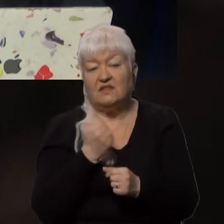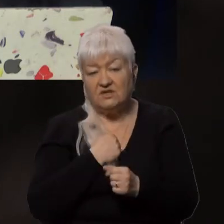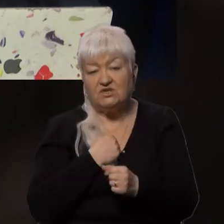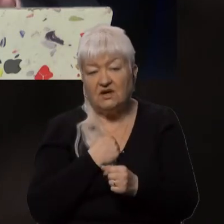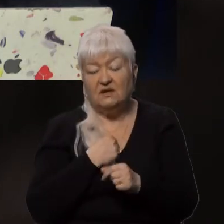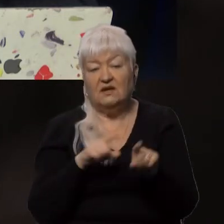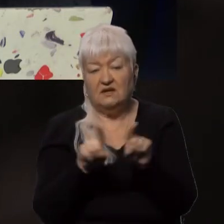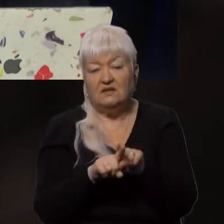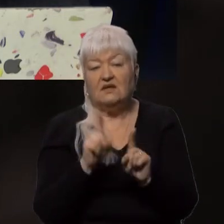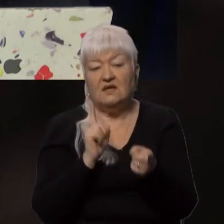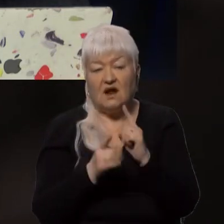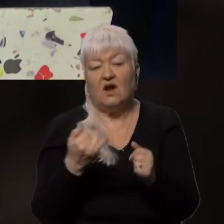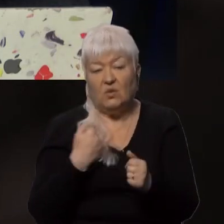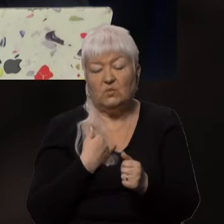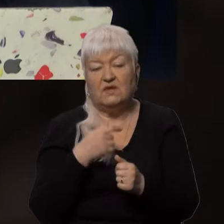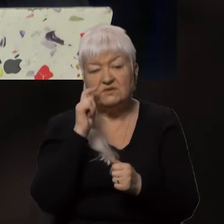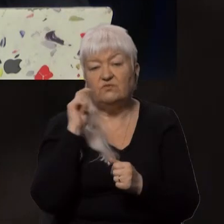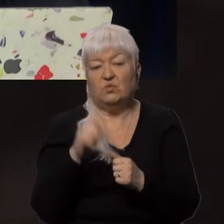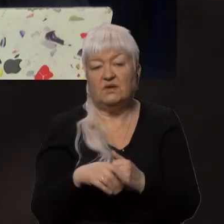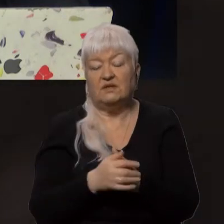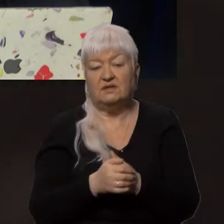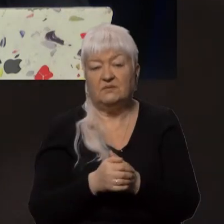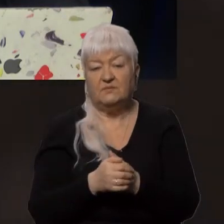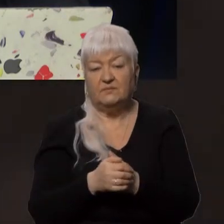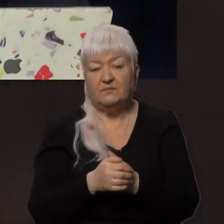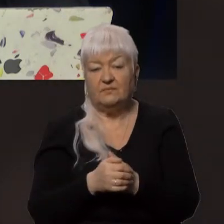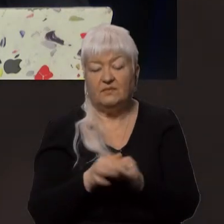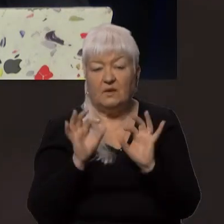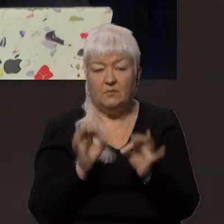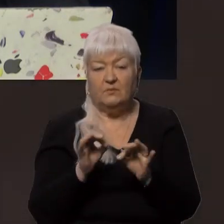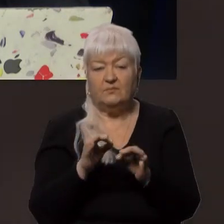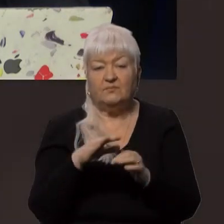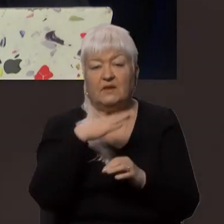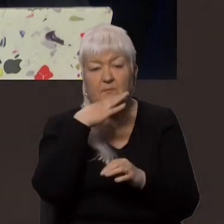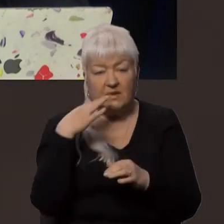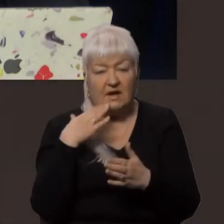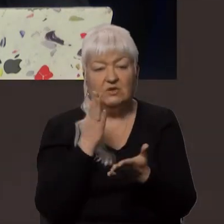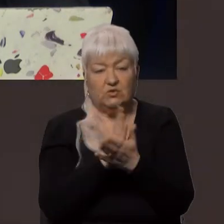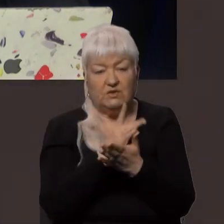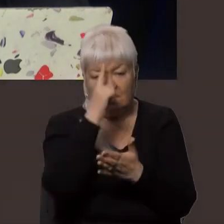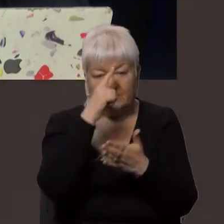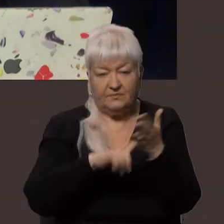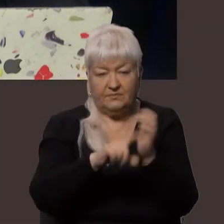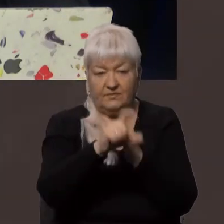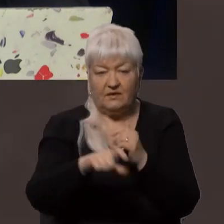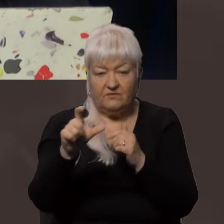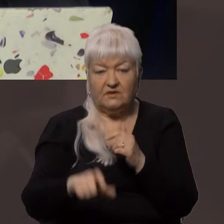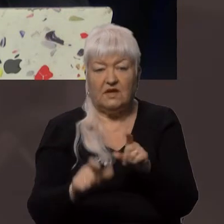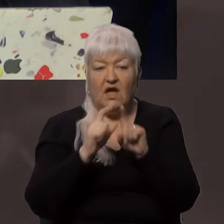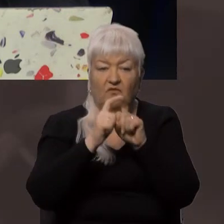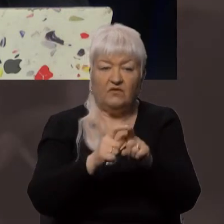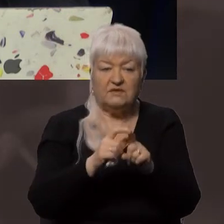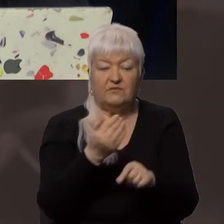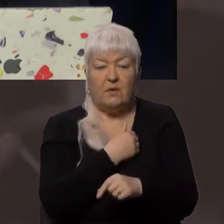такі реалії в нас в Україні. Проте багато парафій зараз висловили